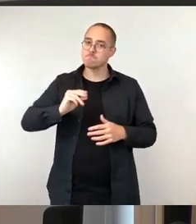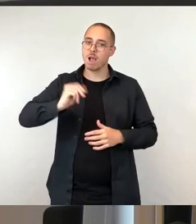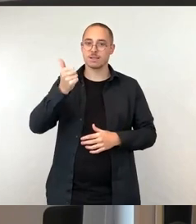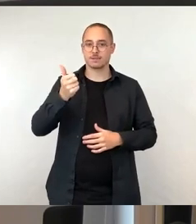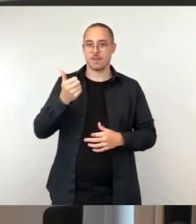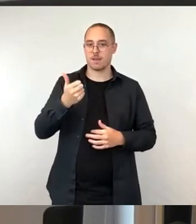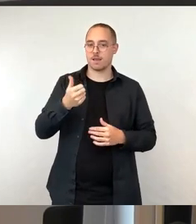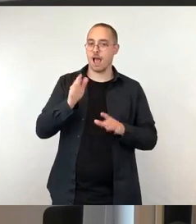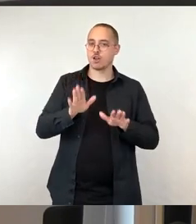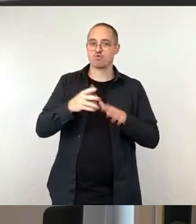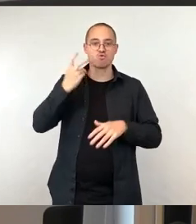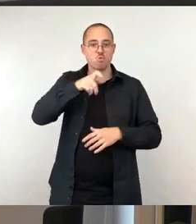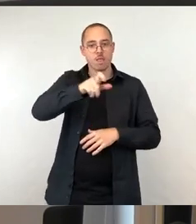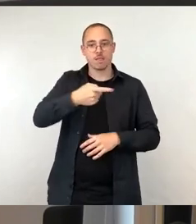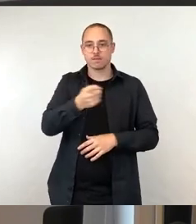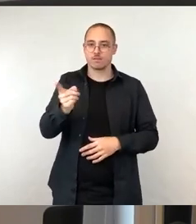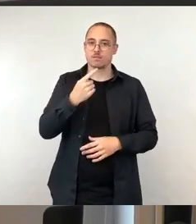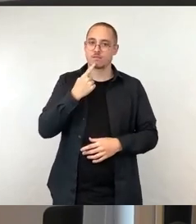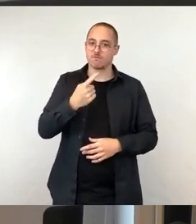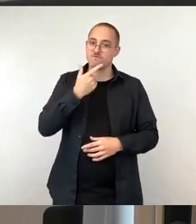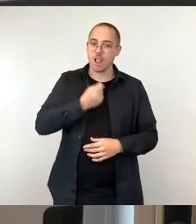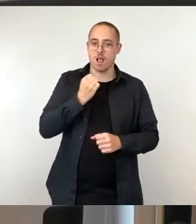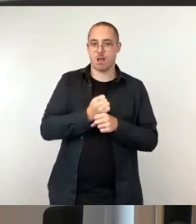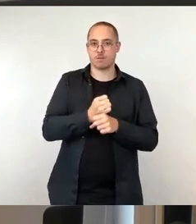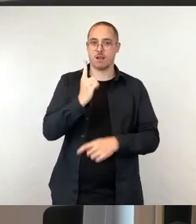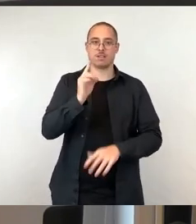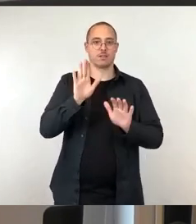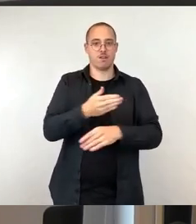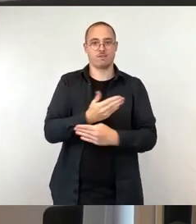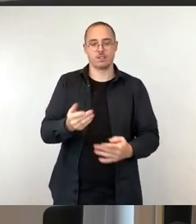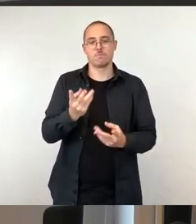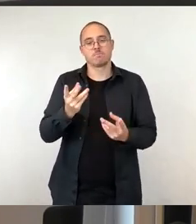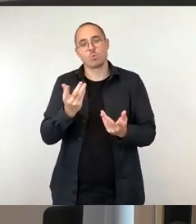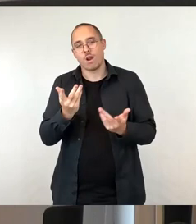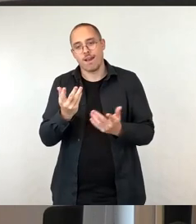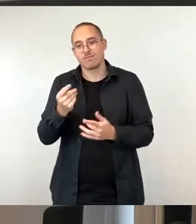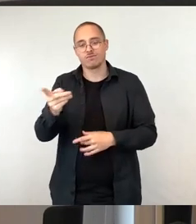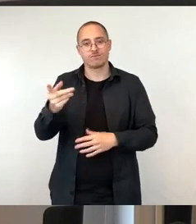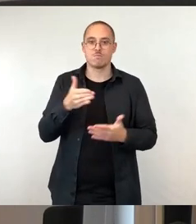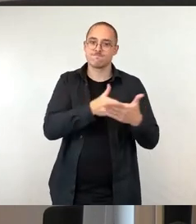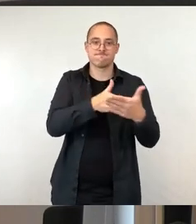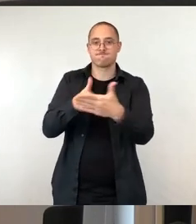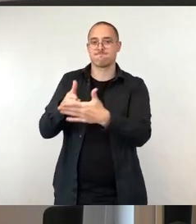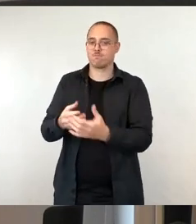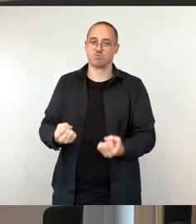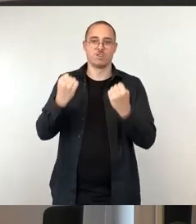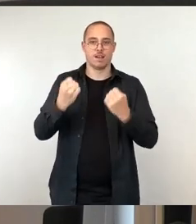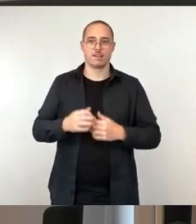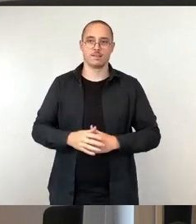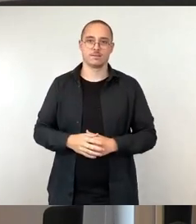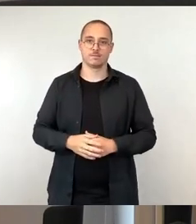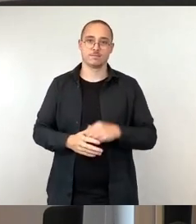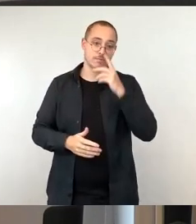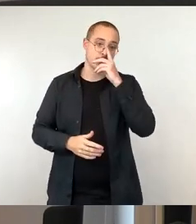sind einfach extrem hoch. In Ihrem Antrag von den Freien Wählern geht es aber im Kern weder um